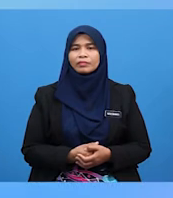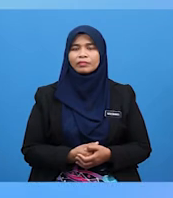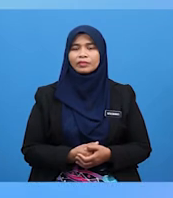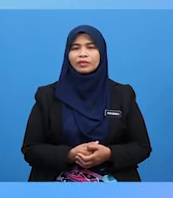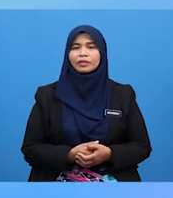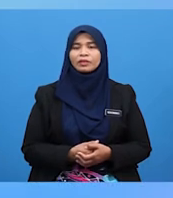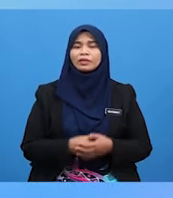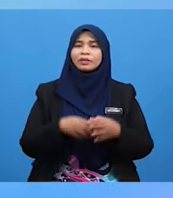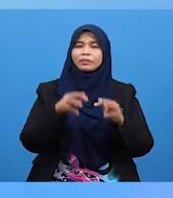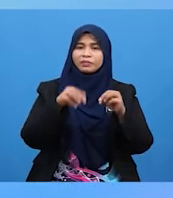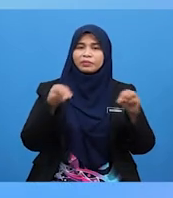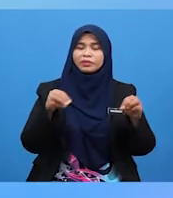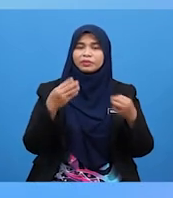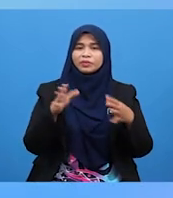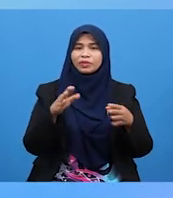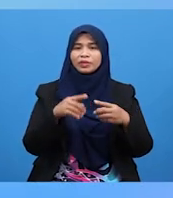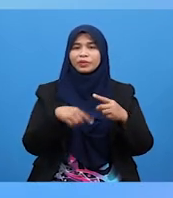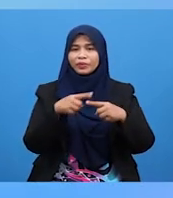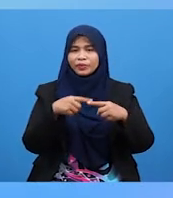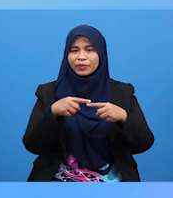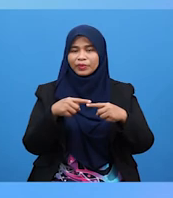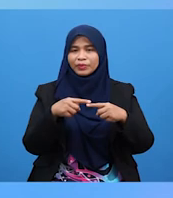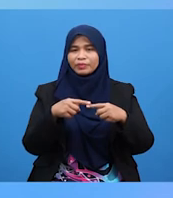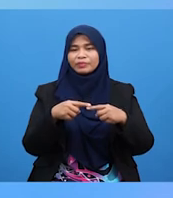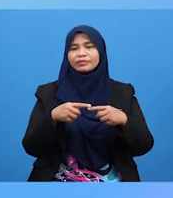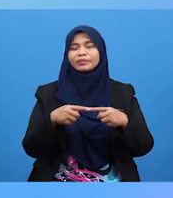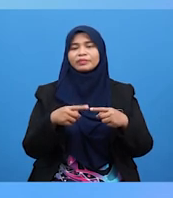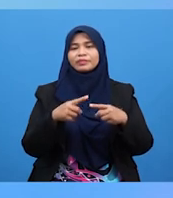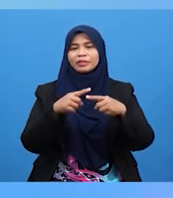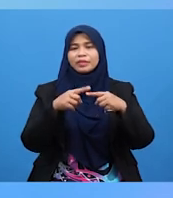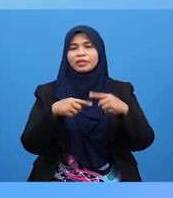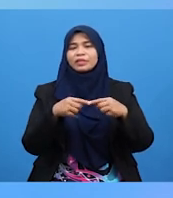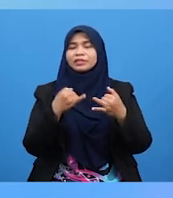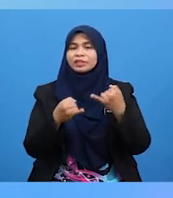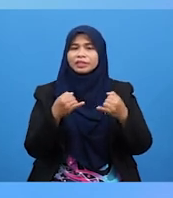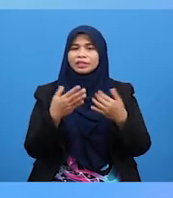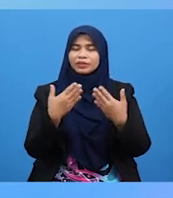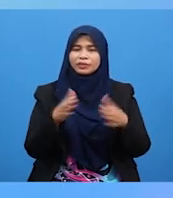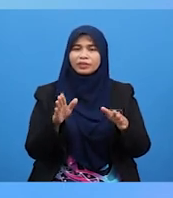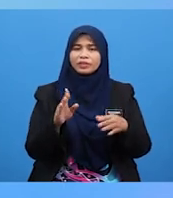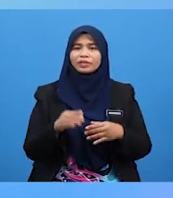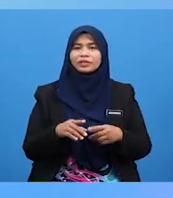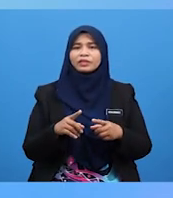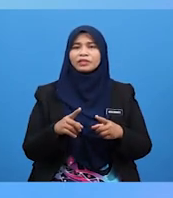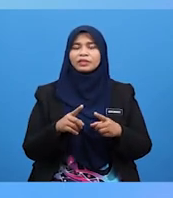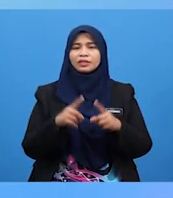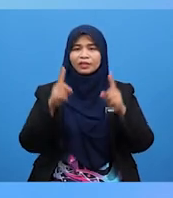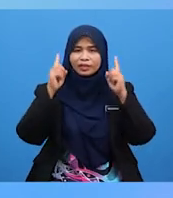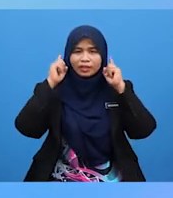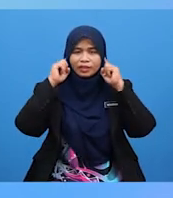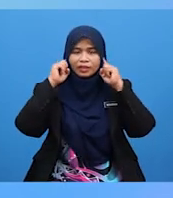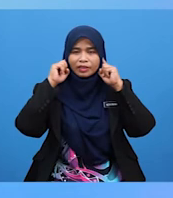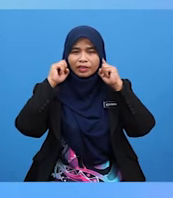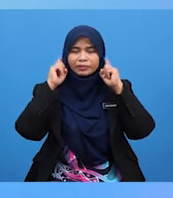Murid-Murid Murid Sudah Menggunung Benang Pada Kedua-dua Jari Telunjuk Jika Sudah Letak Jari Telunjuk